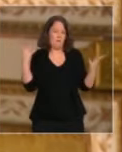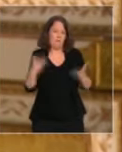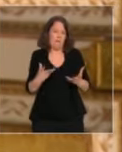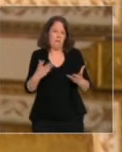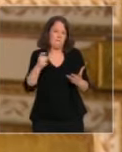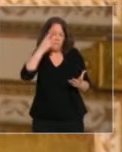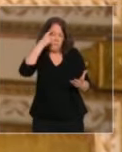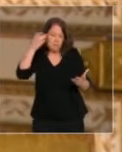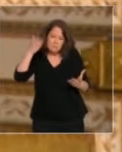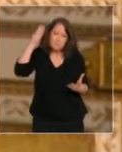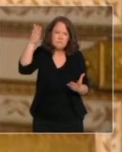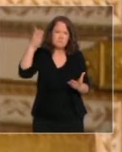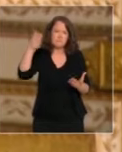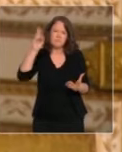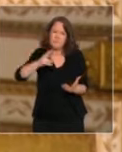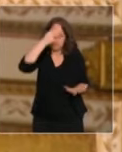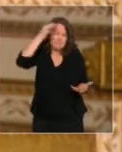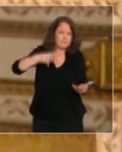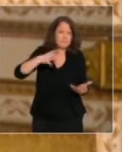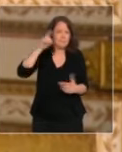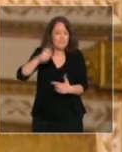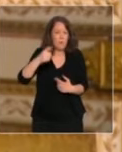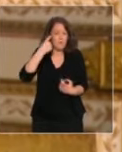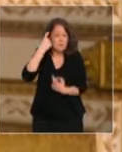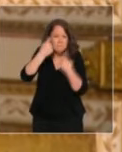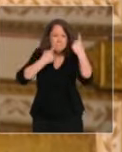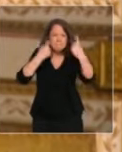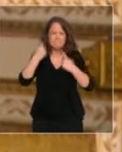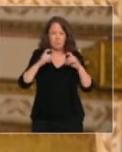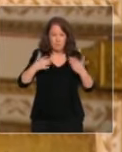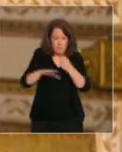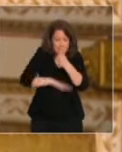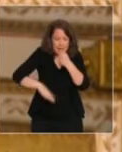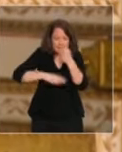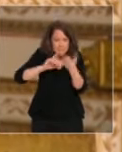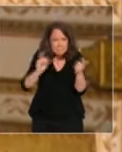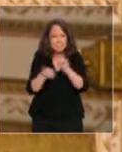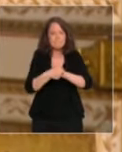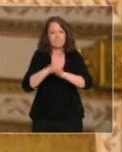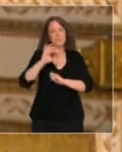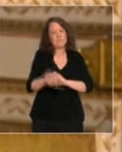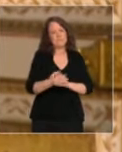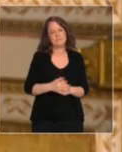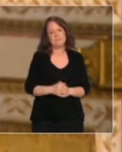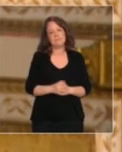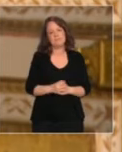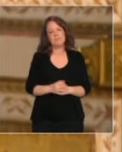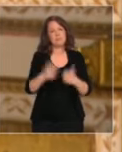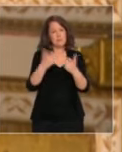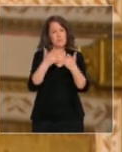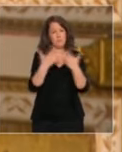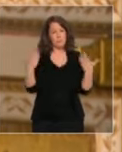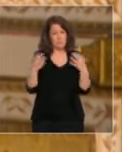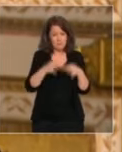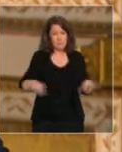'ambition, plus d'audace, un moment de refondation. Nous devons aussi savoir aider nos voisins d'Afrique